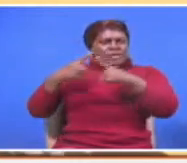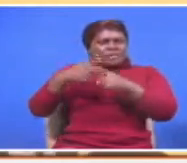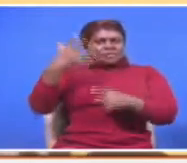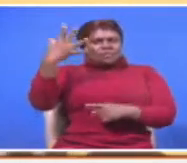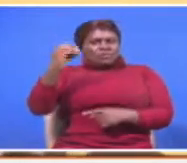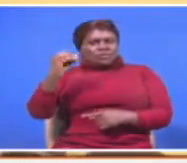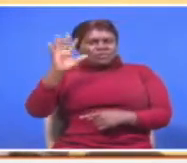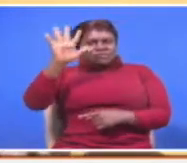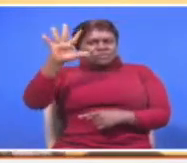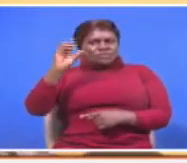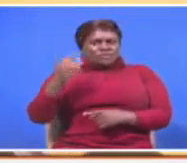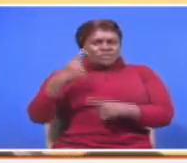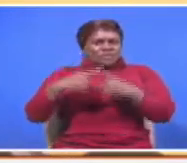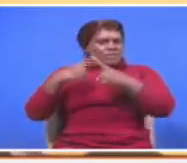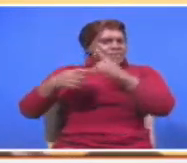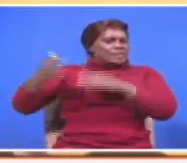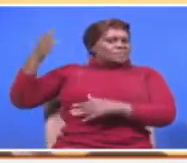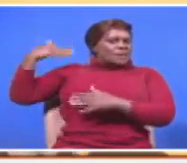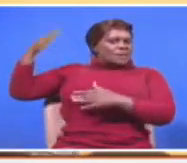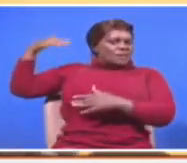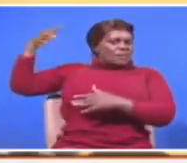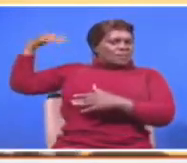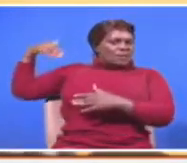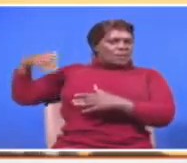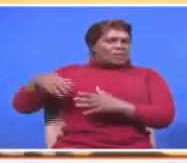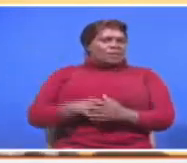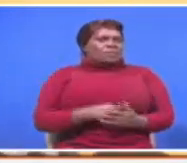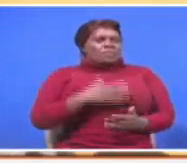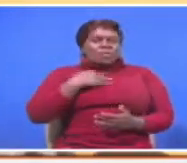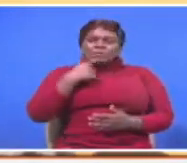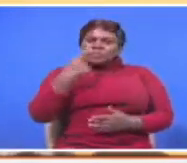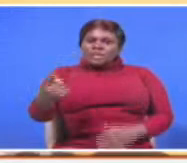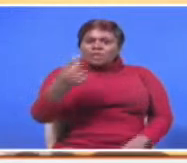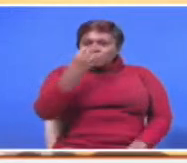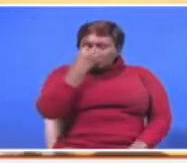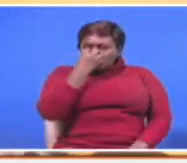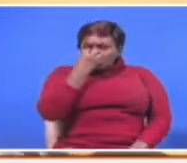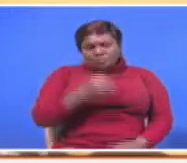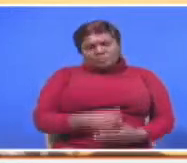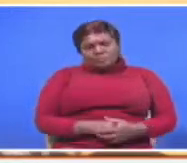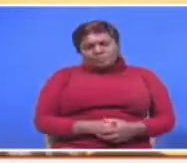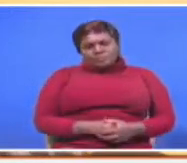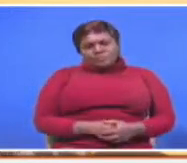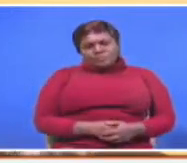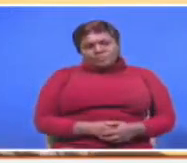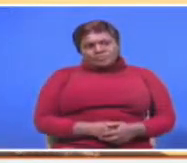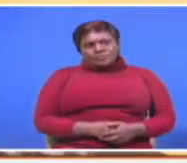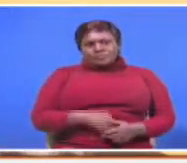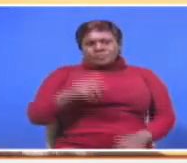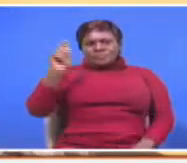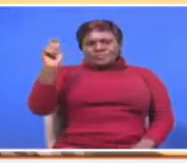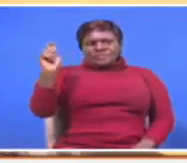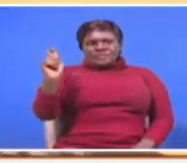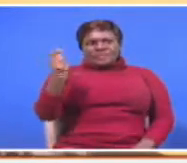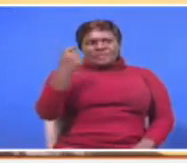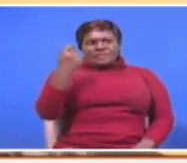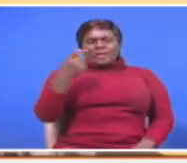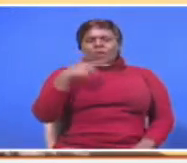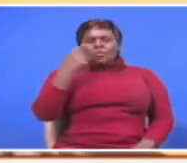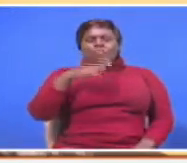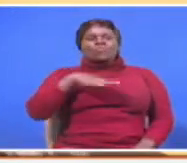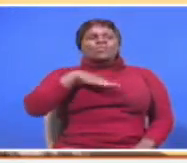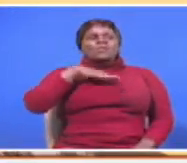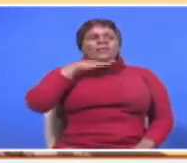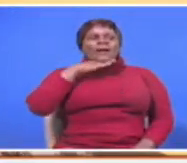years back. And Ruto, we want to tell you that the Kenyans lost their